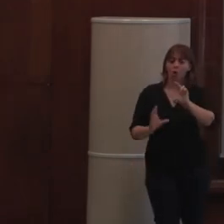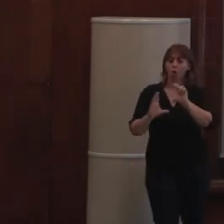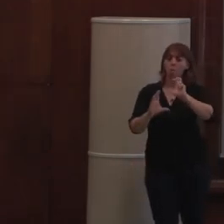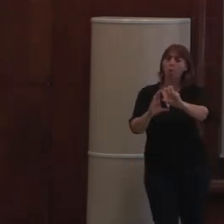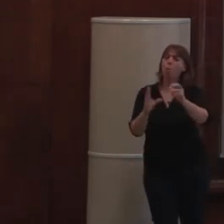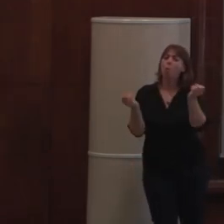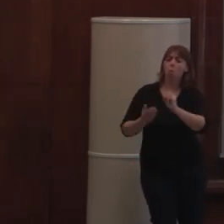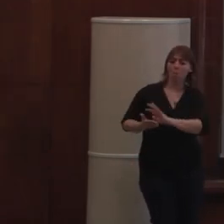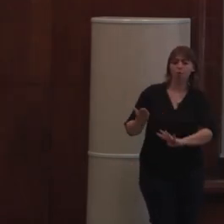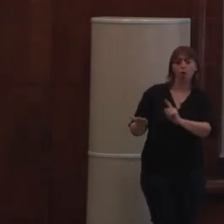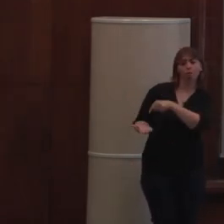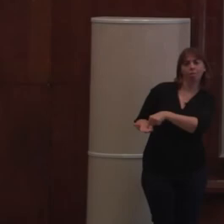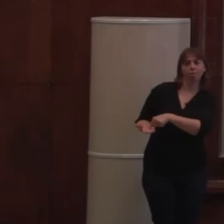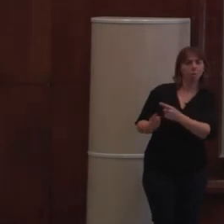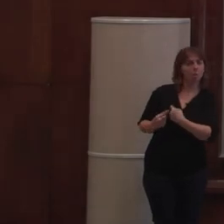ce n pas loin d'ici.